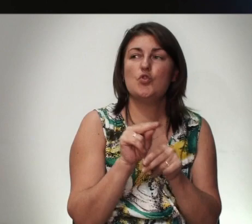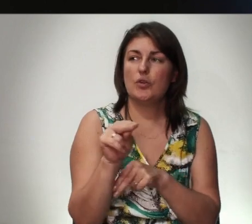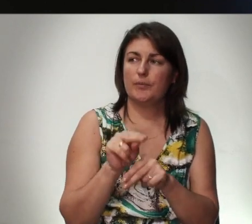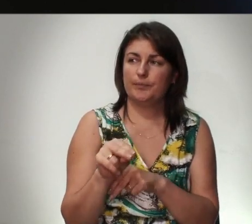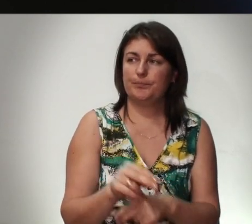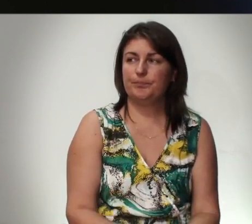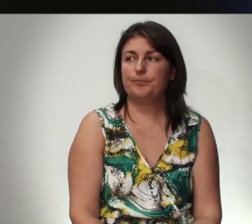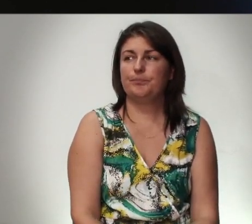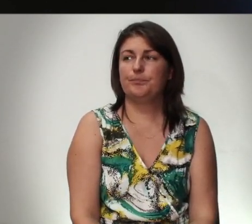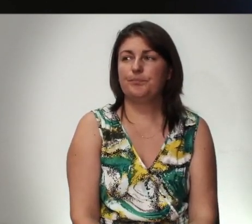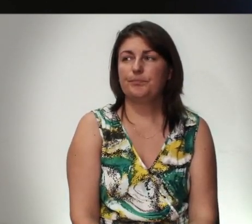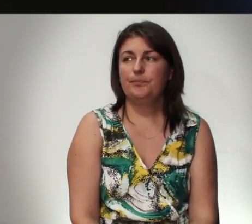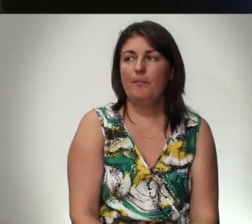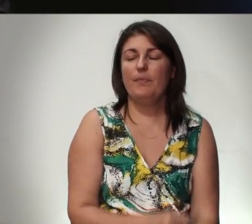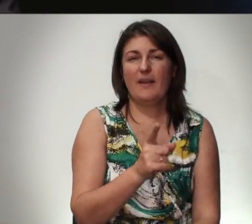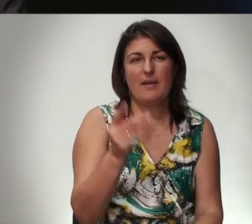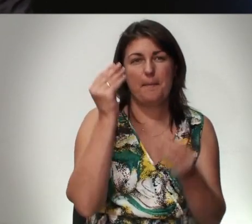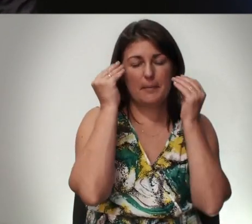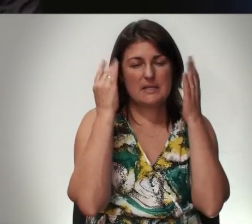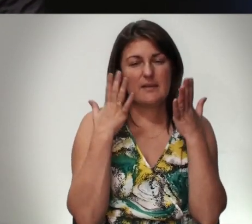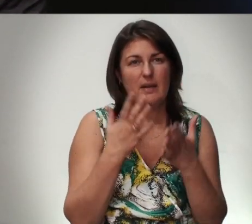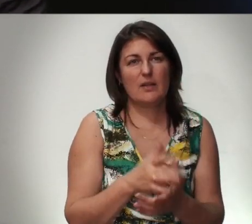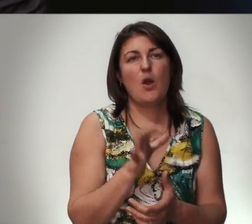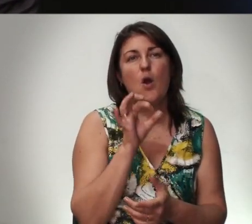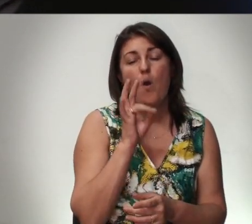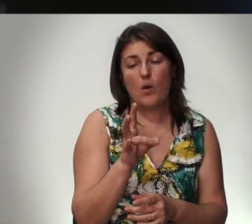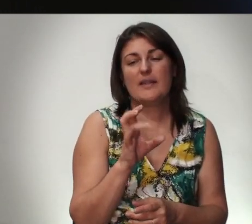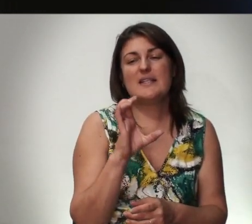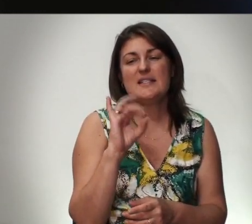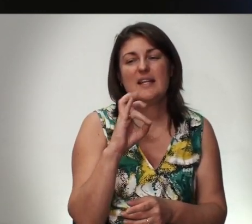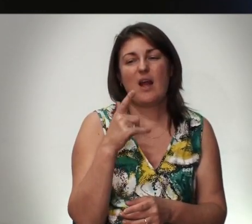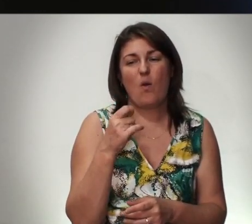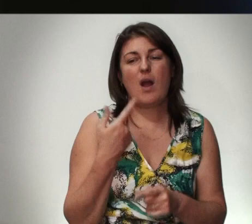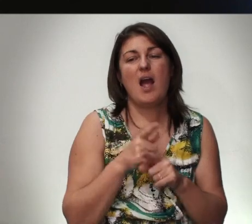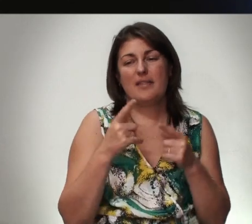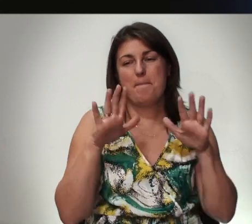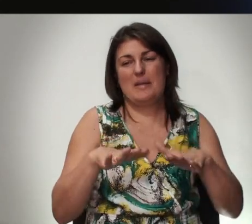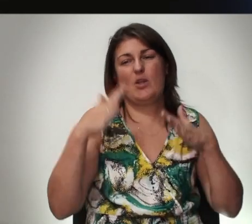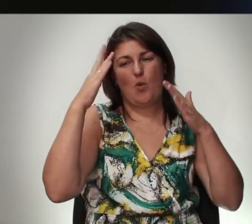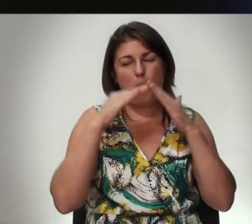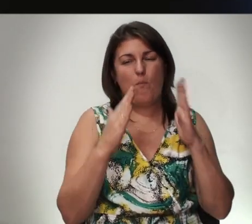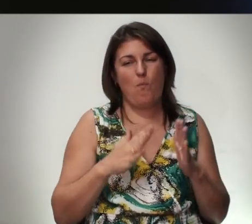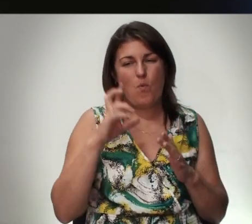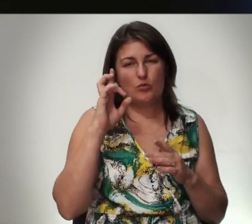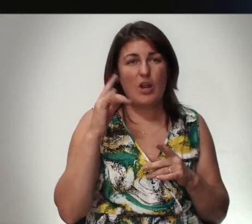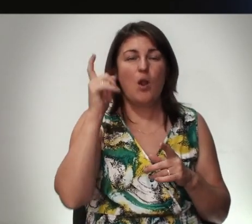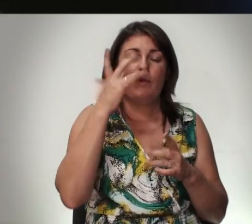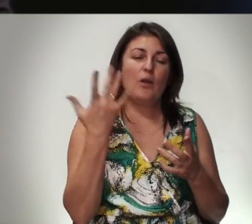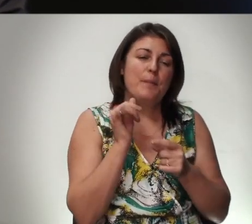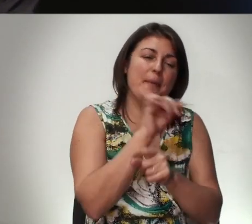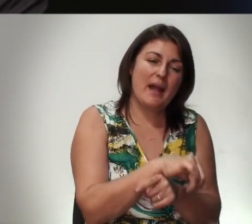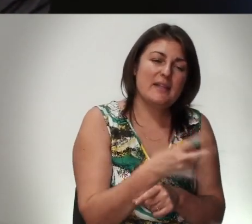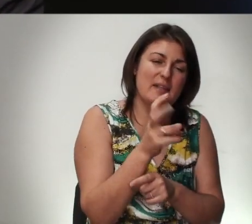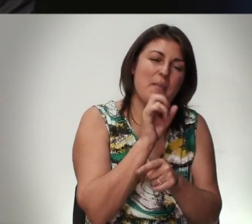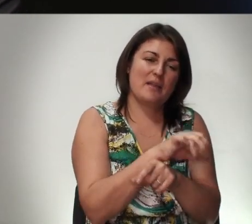Вы Представляете Он Синагога Это Место Дома Божьего Люди Которые Приходили Поклонялись